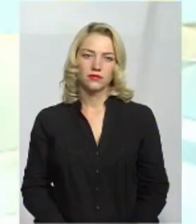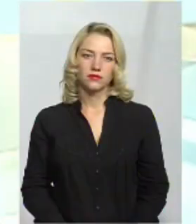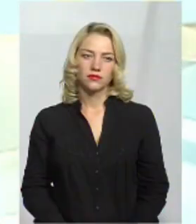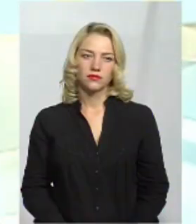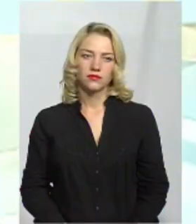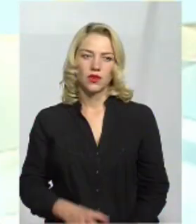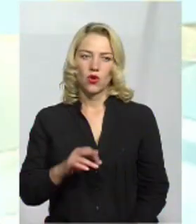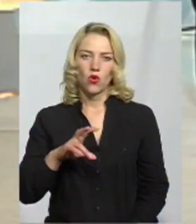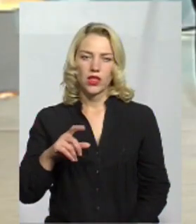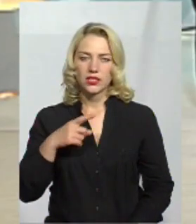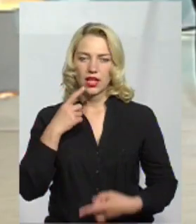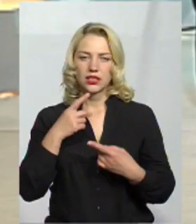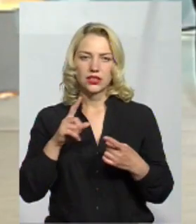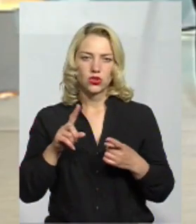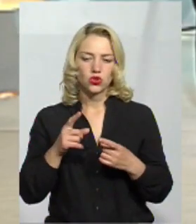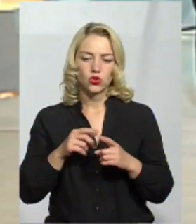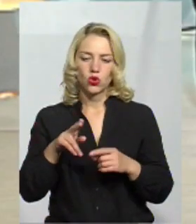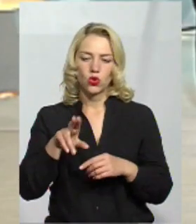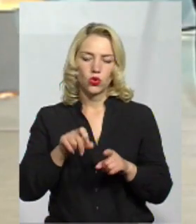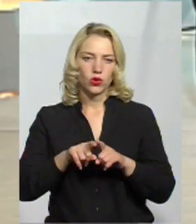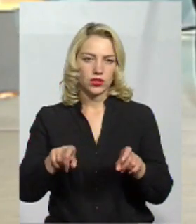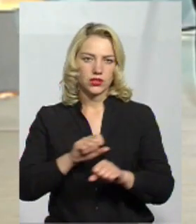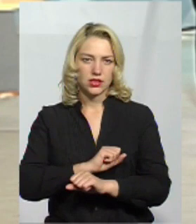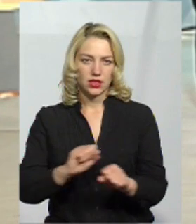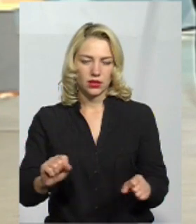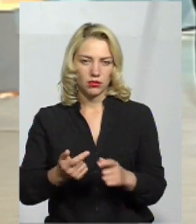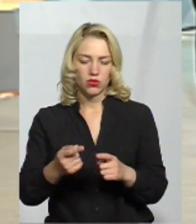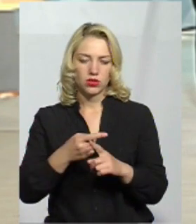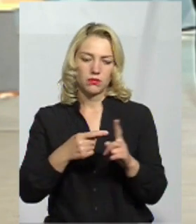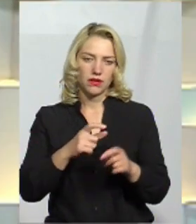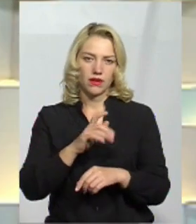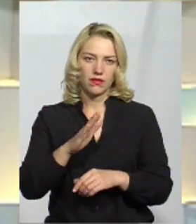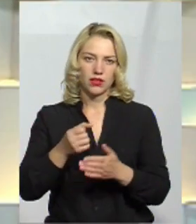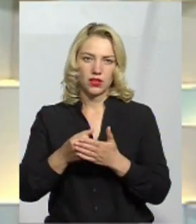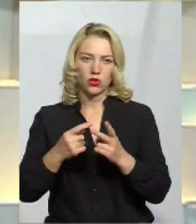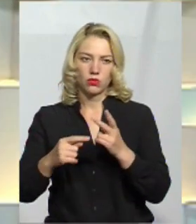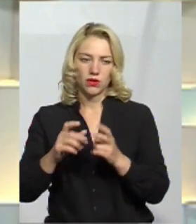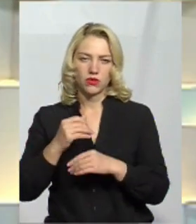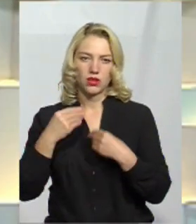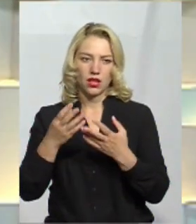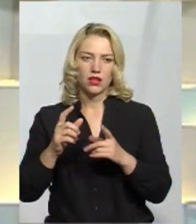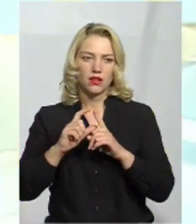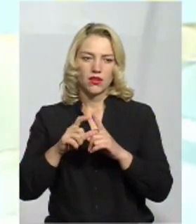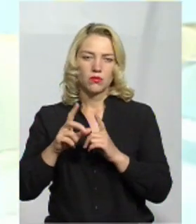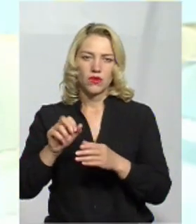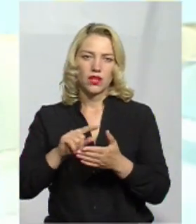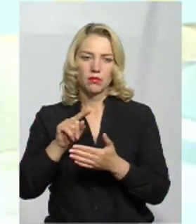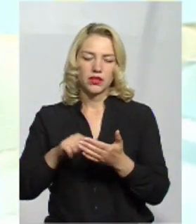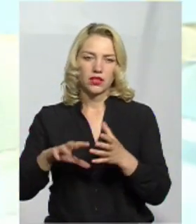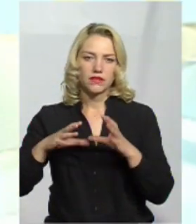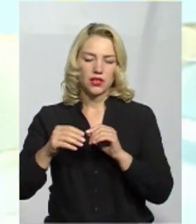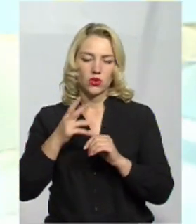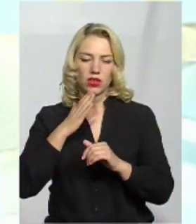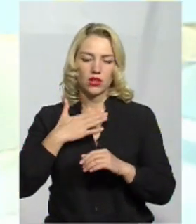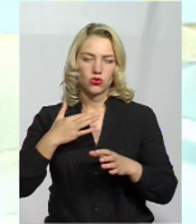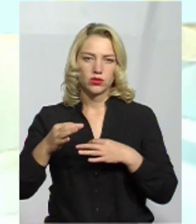Пане Олександре, наголошую, до агітації не вдаємося. Від пів хвилини до півтори у вас буде для відповідей на питання. Загалом для нашого з вами